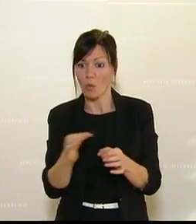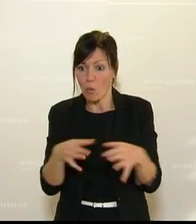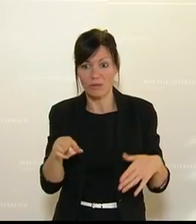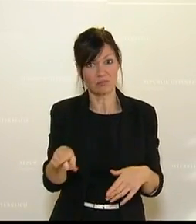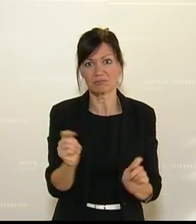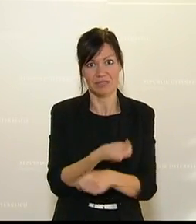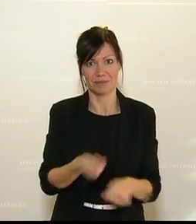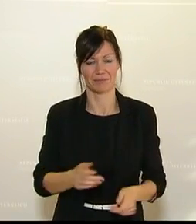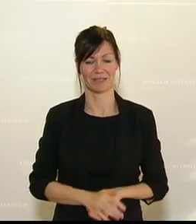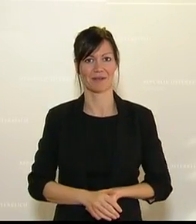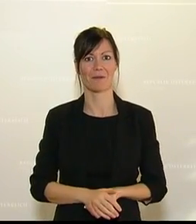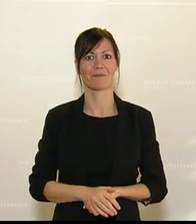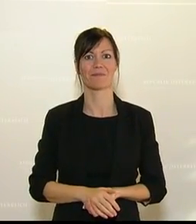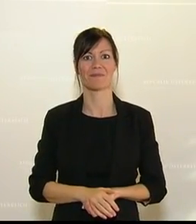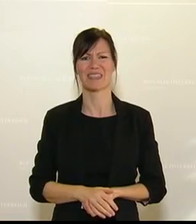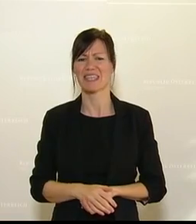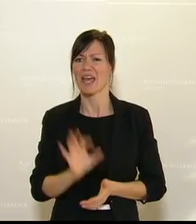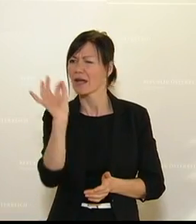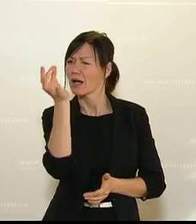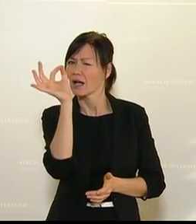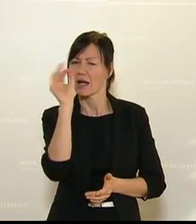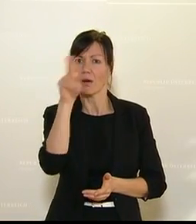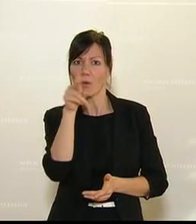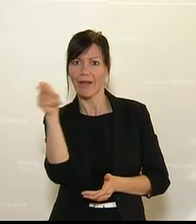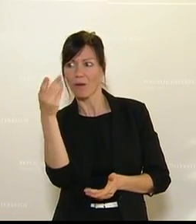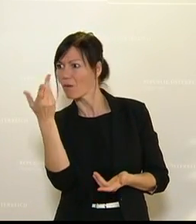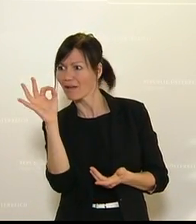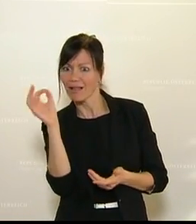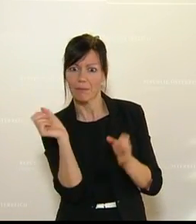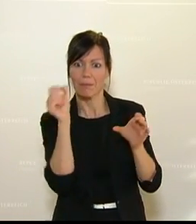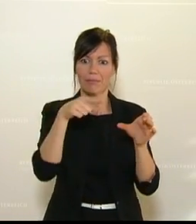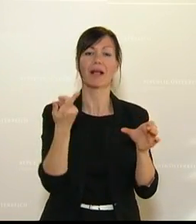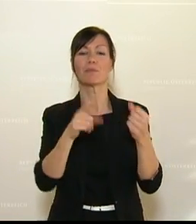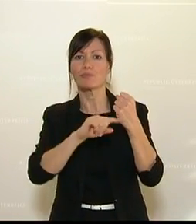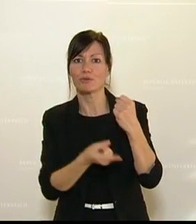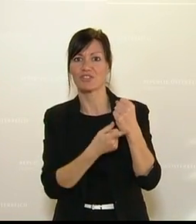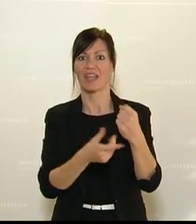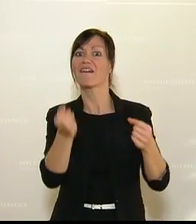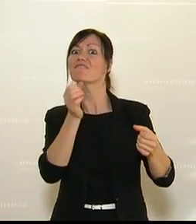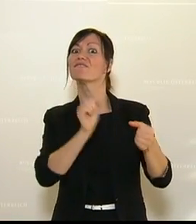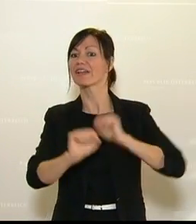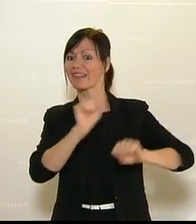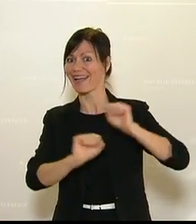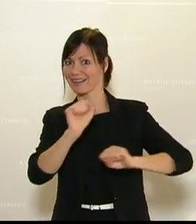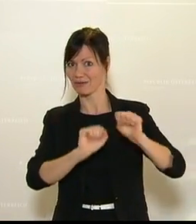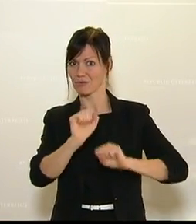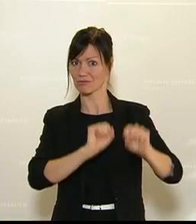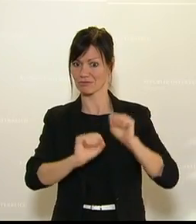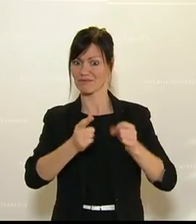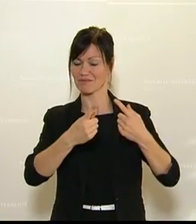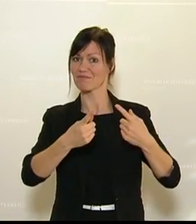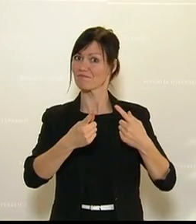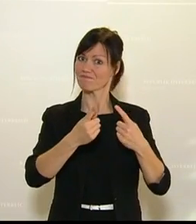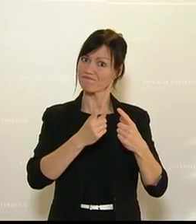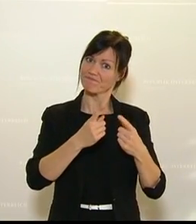Euro, der in das Budget des Verteidigungsressorts fließt, das ist ein Euro in die Sicherheit